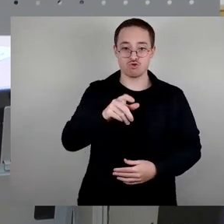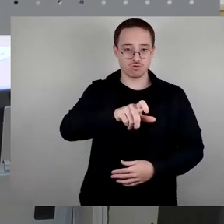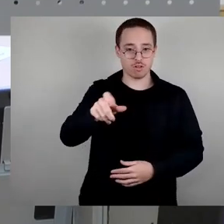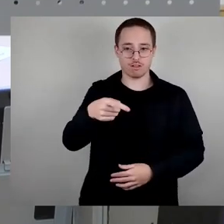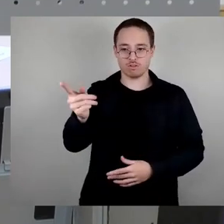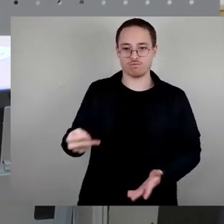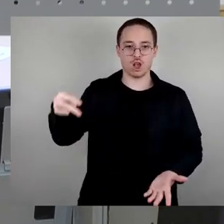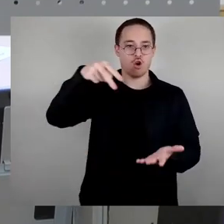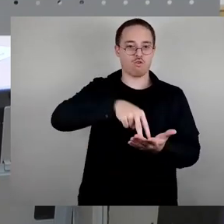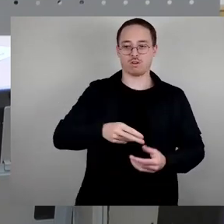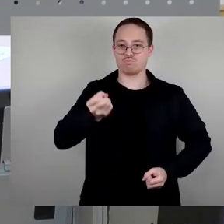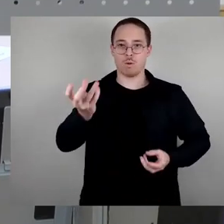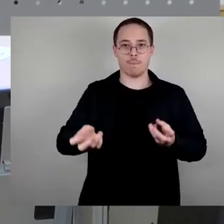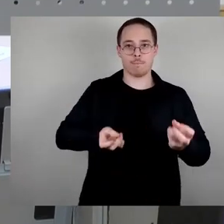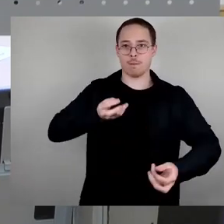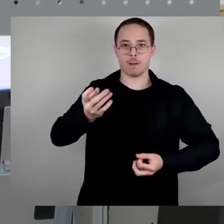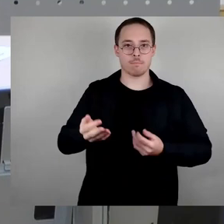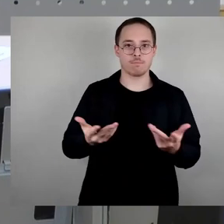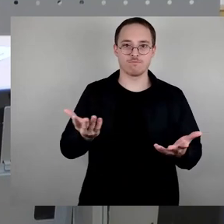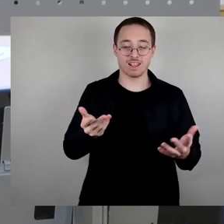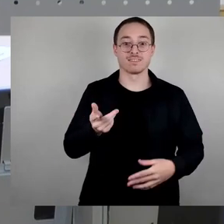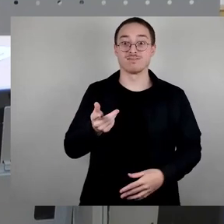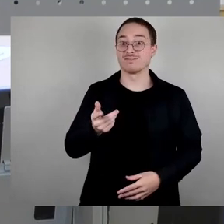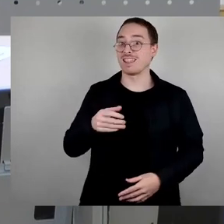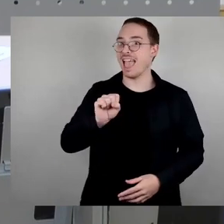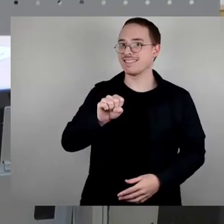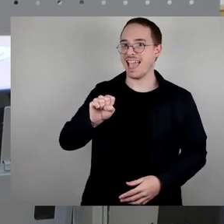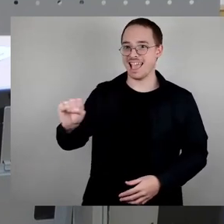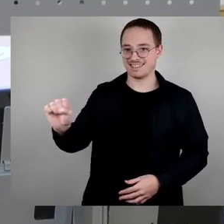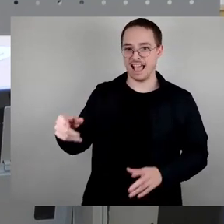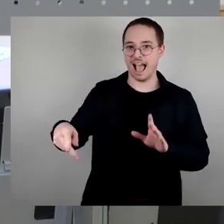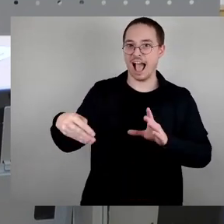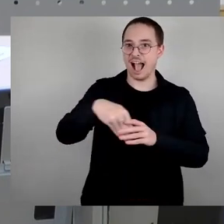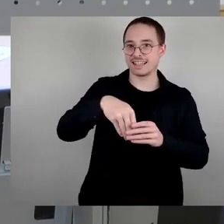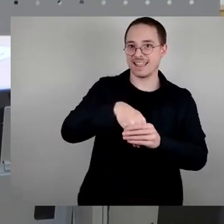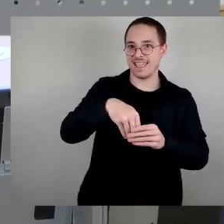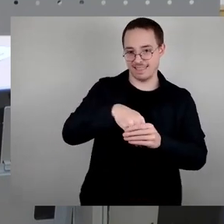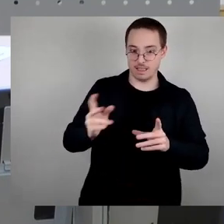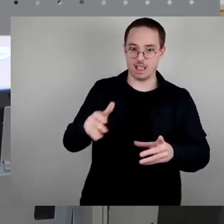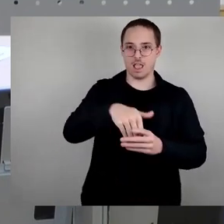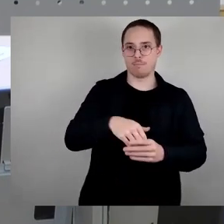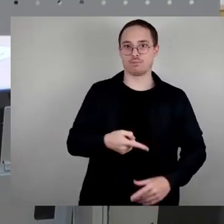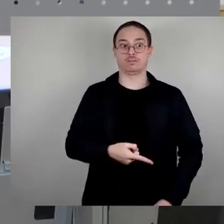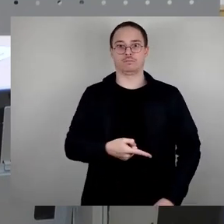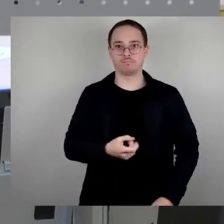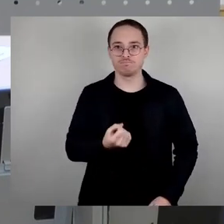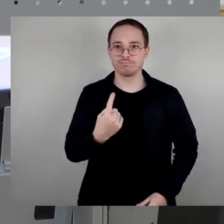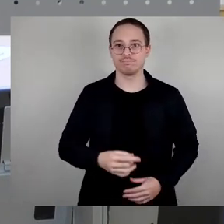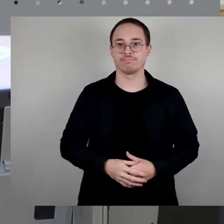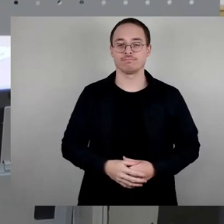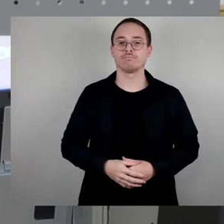SS-Wachmannschaften in Auschwitz aktenkundig geworden sind und wo nicht nur die Staatskapelle Dresden gespielt hat, sondern auch der